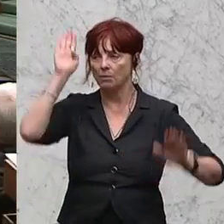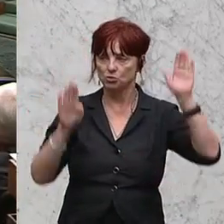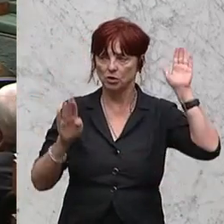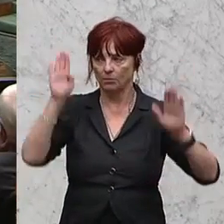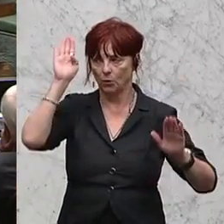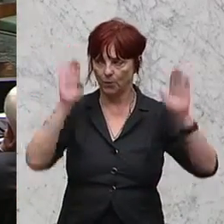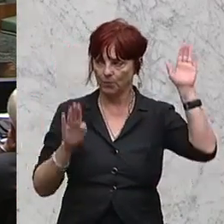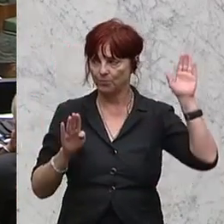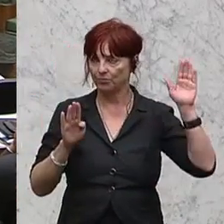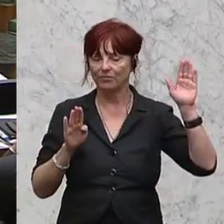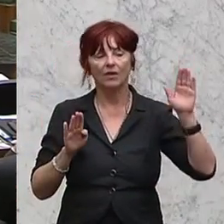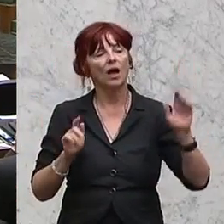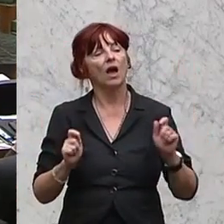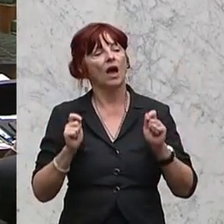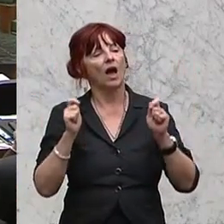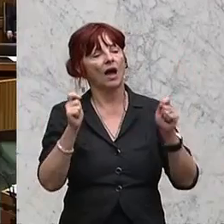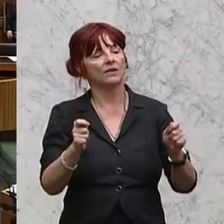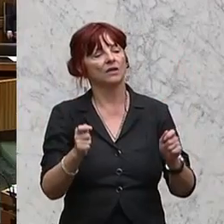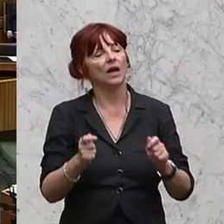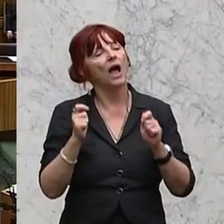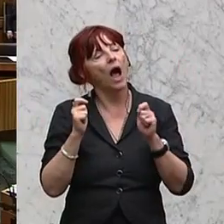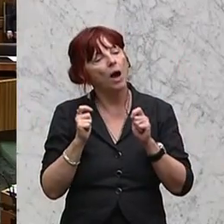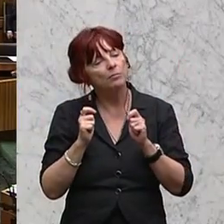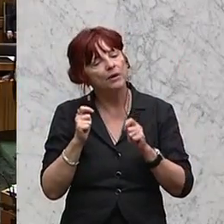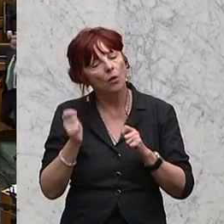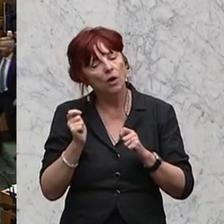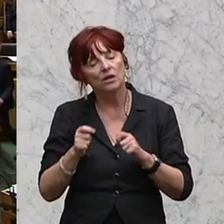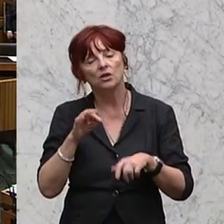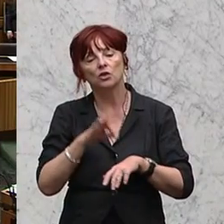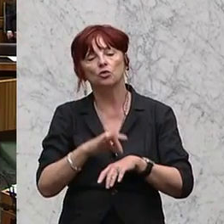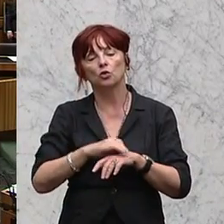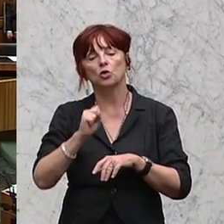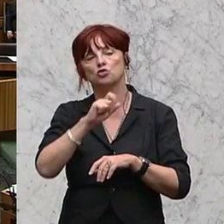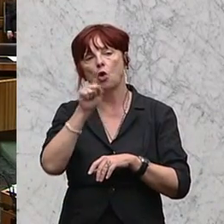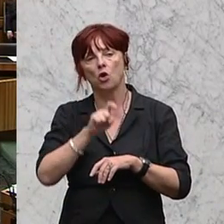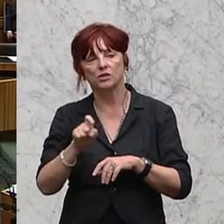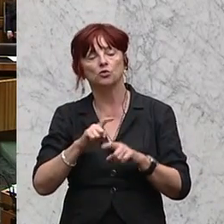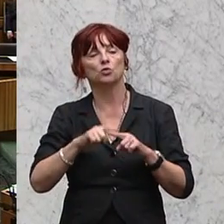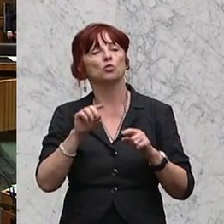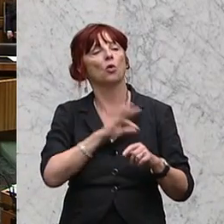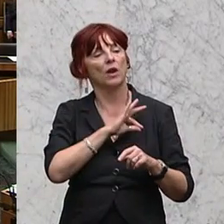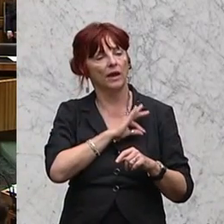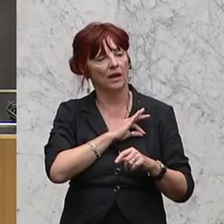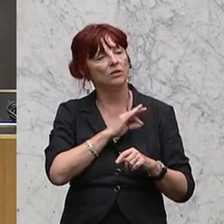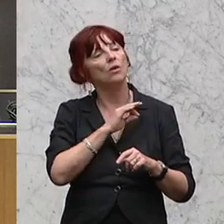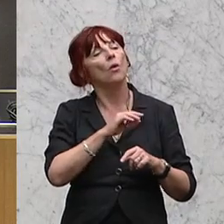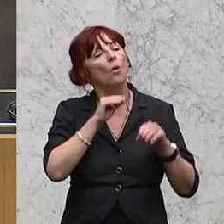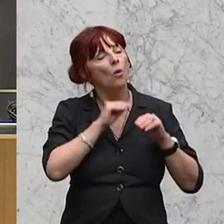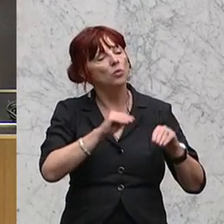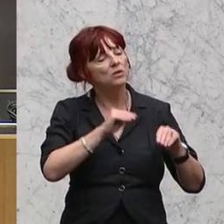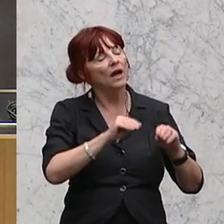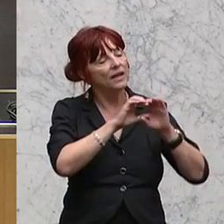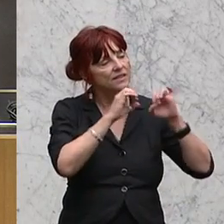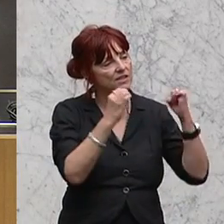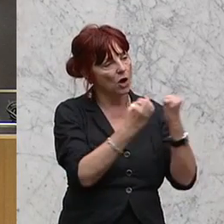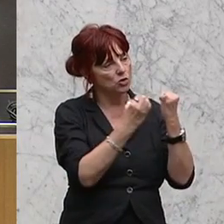über den Antrag der Abgeordneten Dr. Strolz, Kolleginnen und Kollegen, dem Unterrichtsausschuss zur Berichterstattung